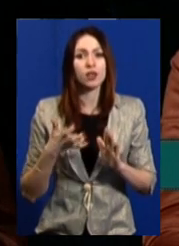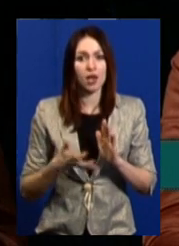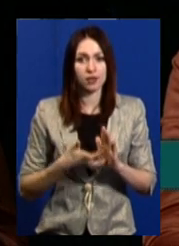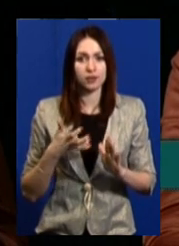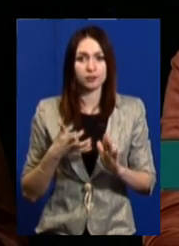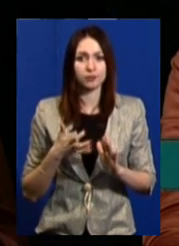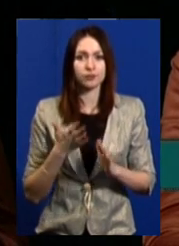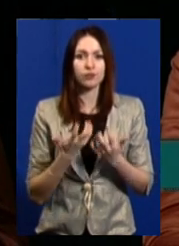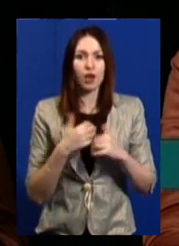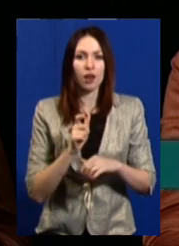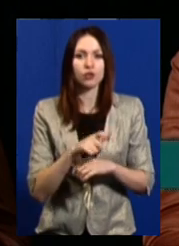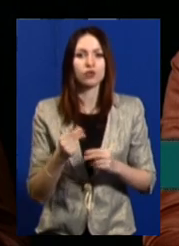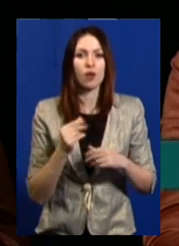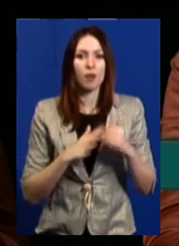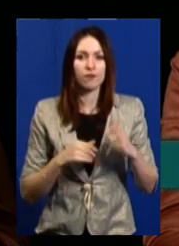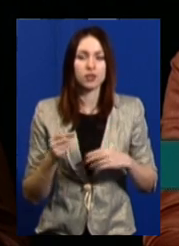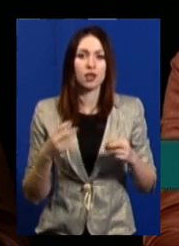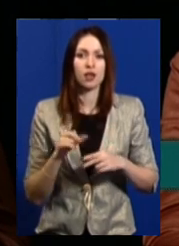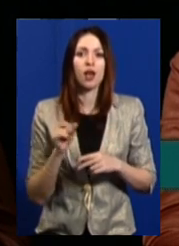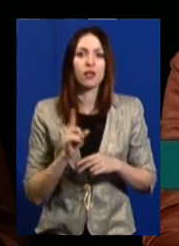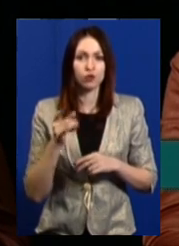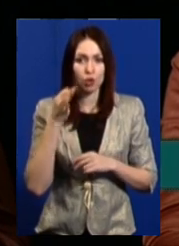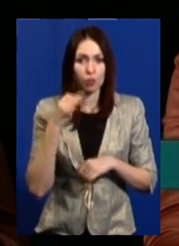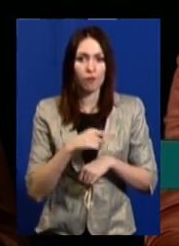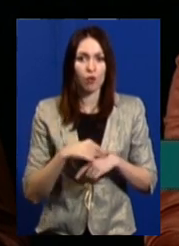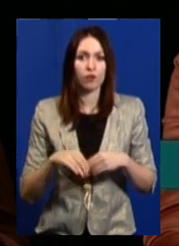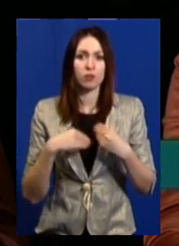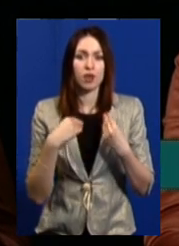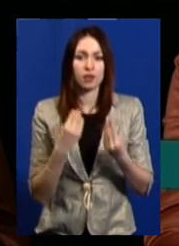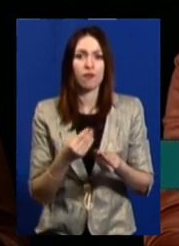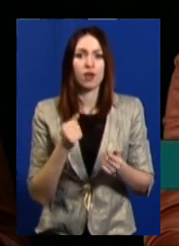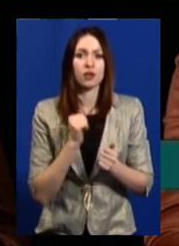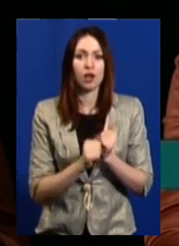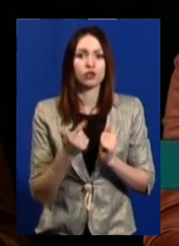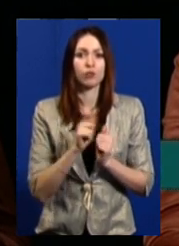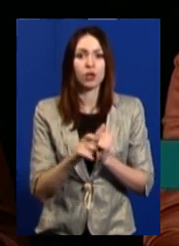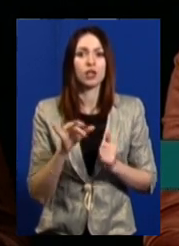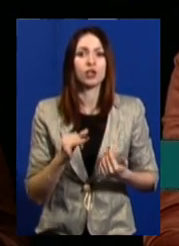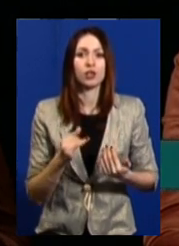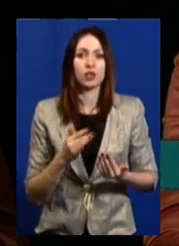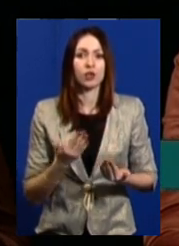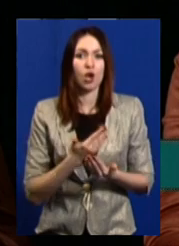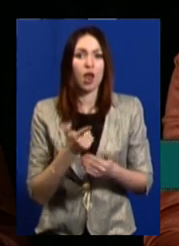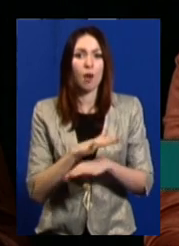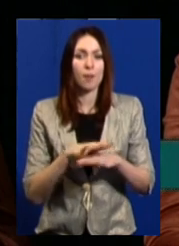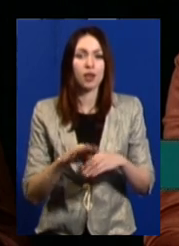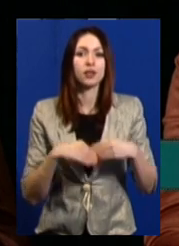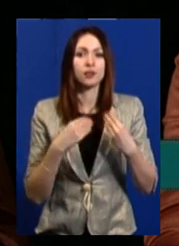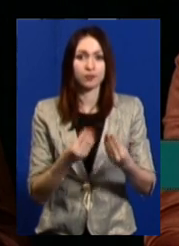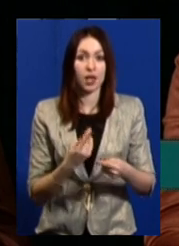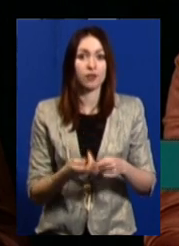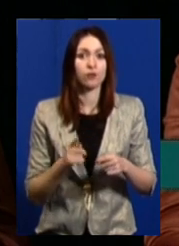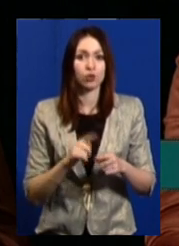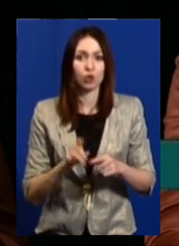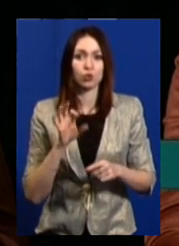кількості фахівців для того, щоб своєчасно кожному громадянам і мешканцю громади надати ось цю